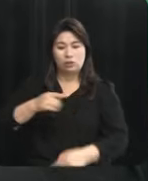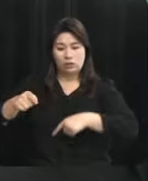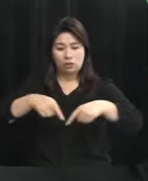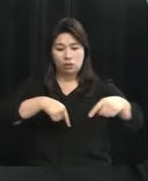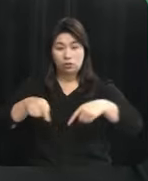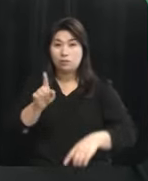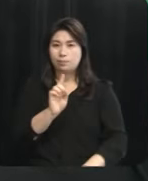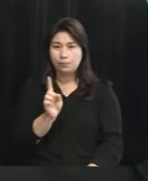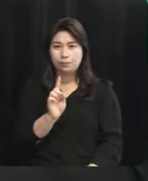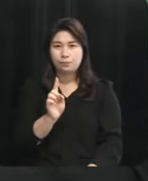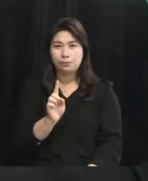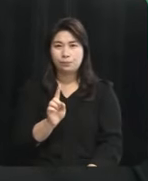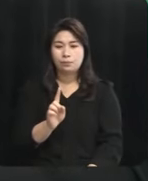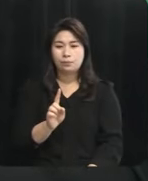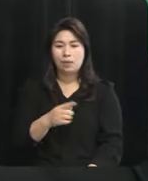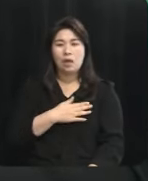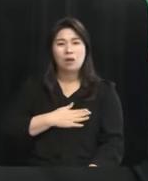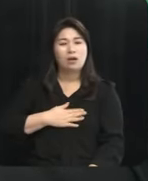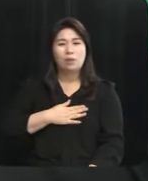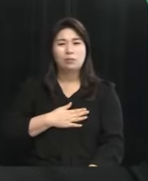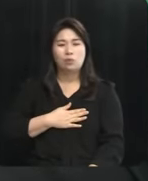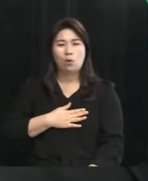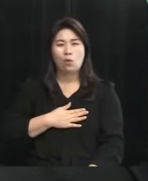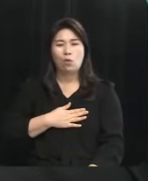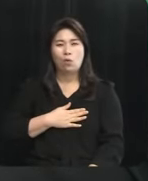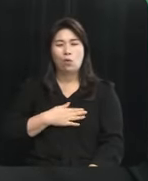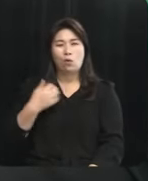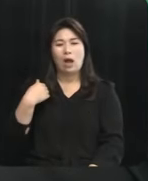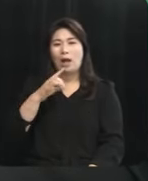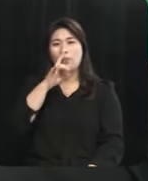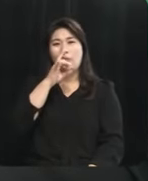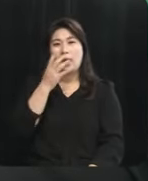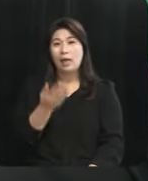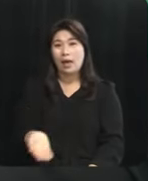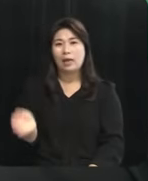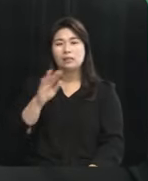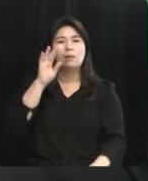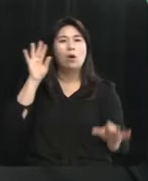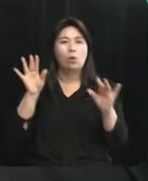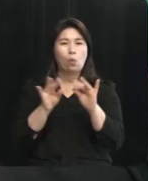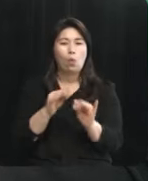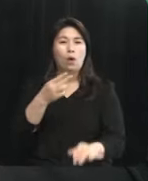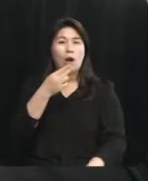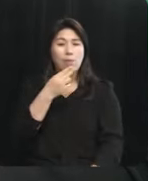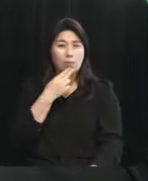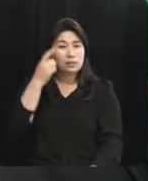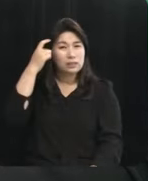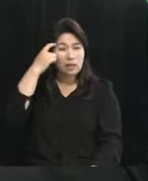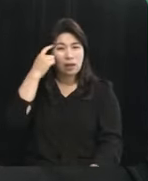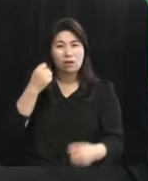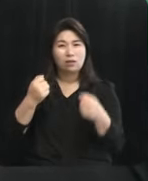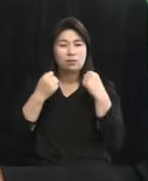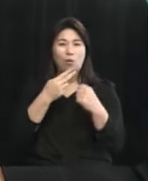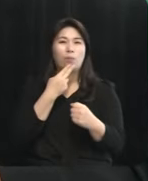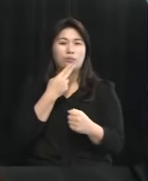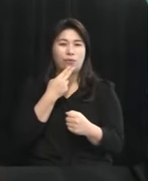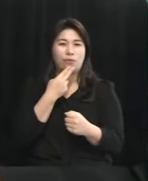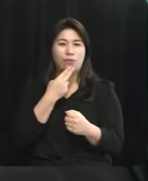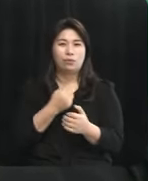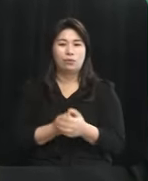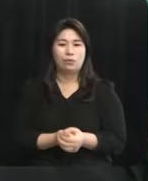감성만으로 할 수 없다고 생각합니다 하지만 공감이 없는 이성은 힘이 없다고 생각합니다